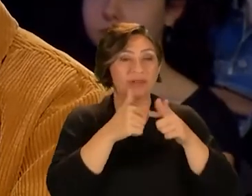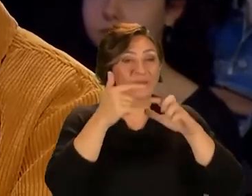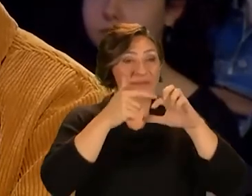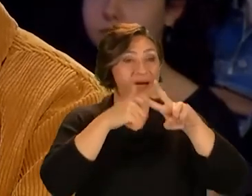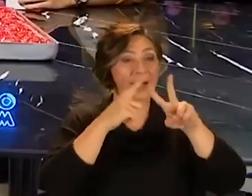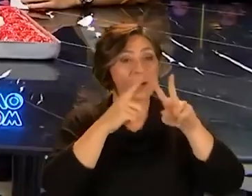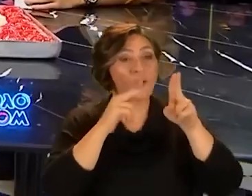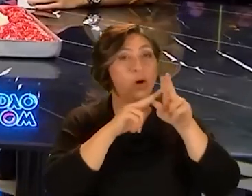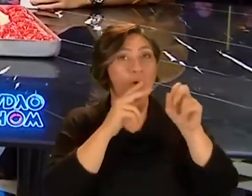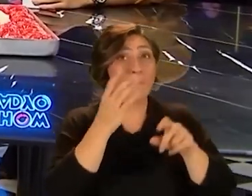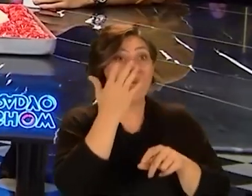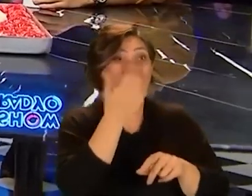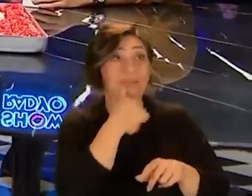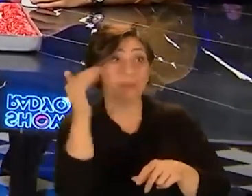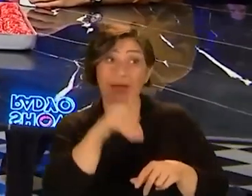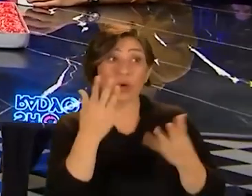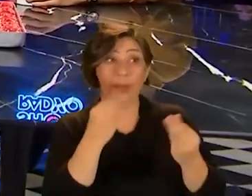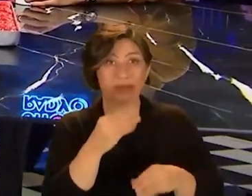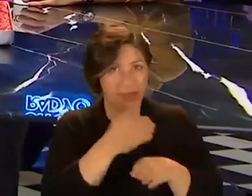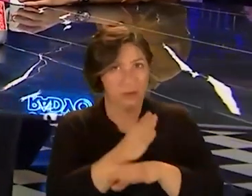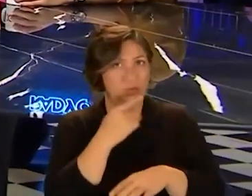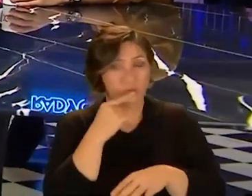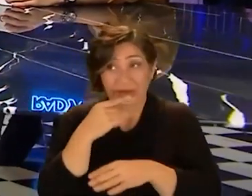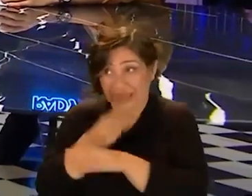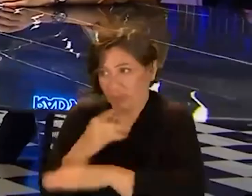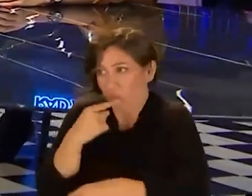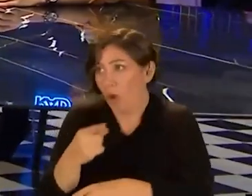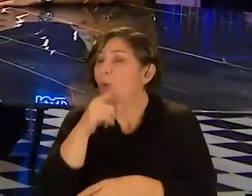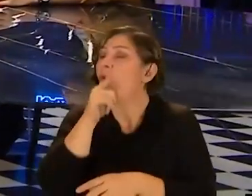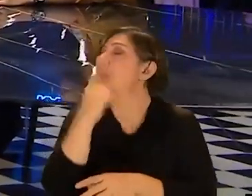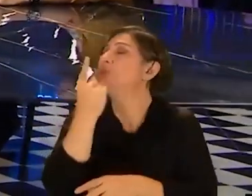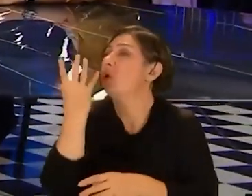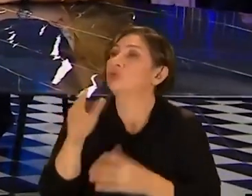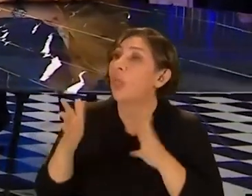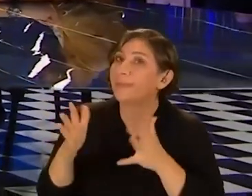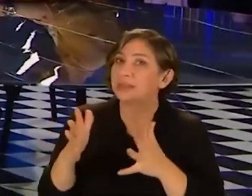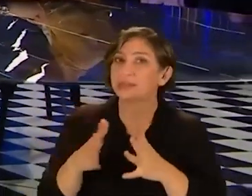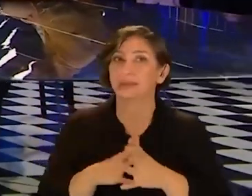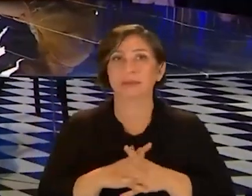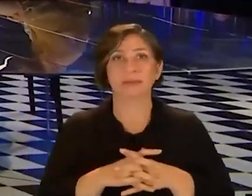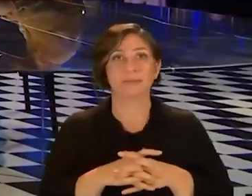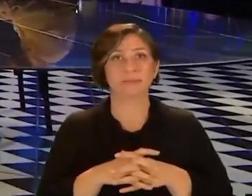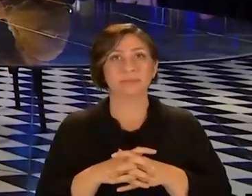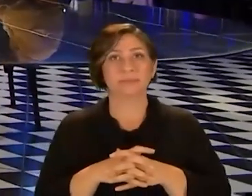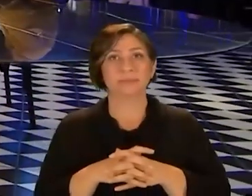Franko. Beklenen adam gelmiş olabilir ha. Ciddi söylüyorum. Yani öyle bir şey olmuş olabilir. Evet.